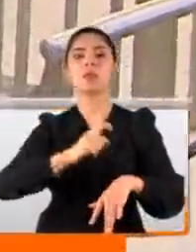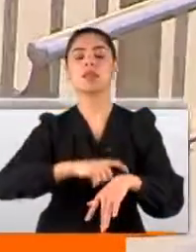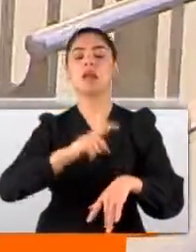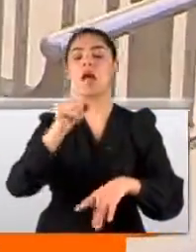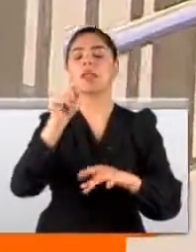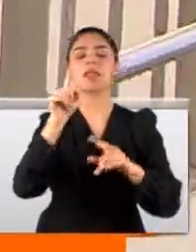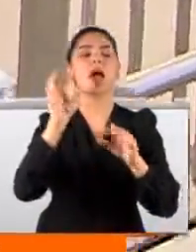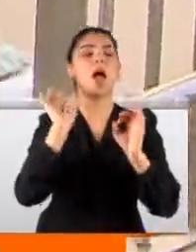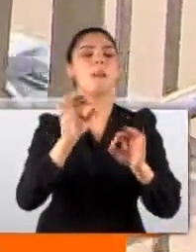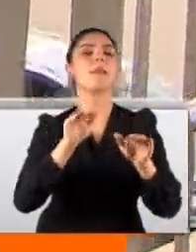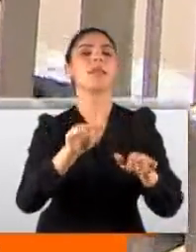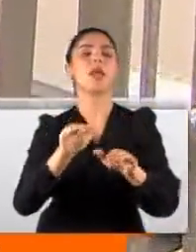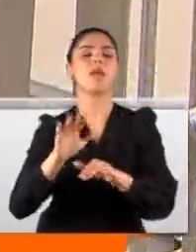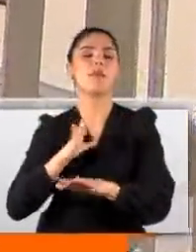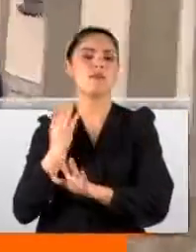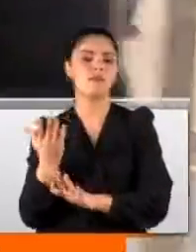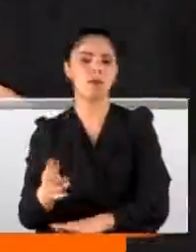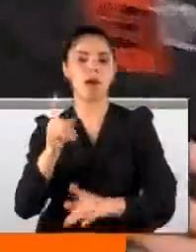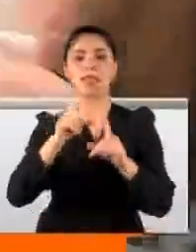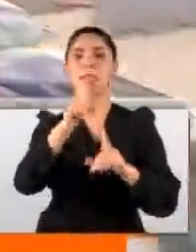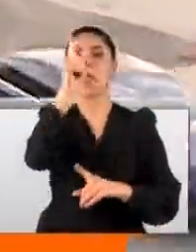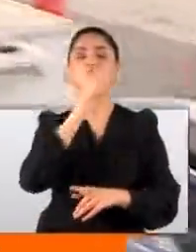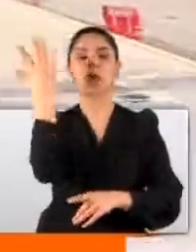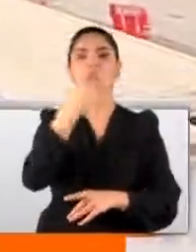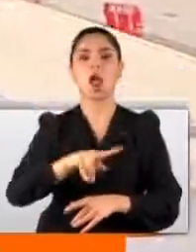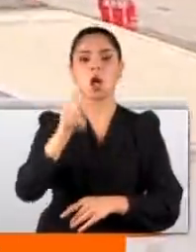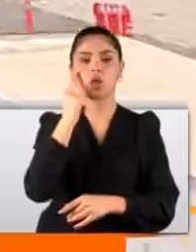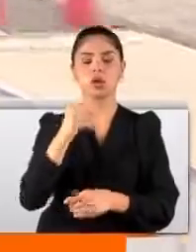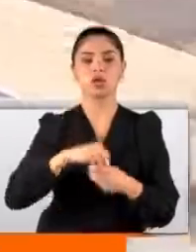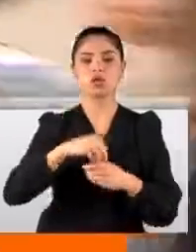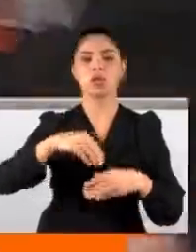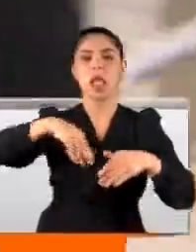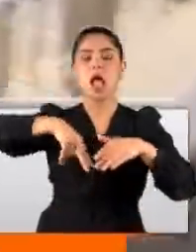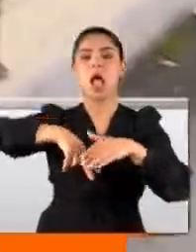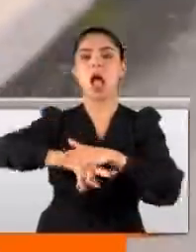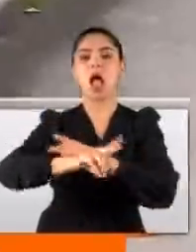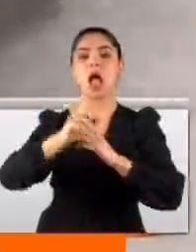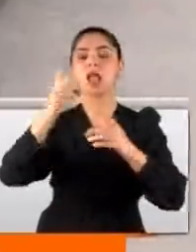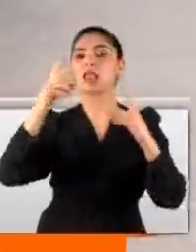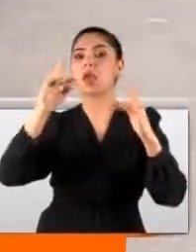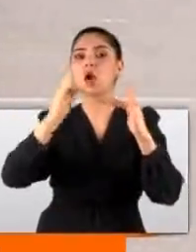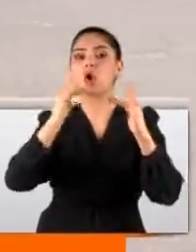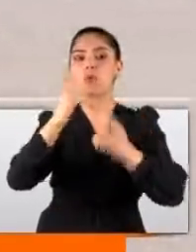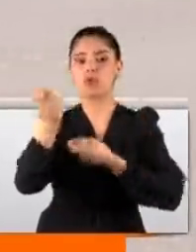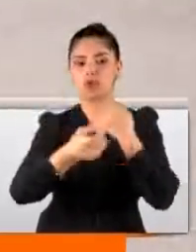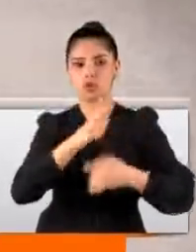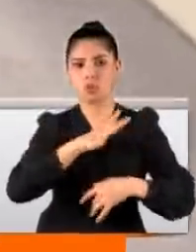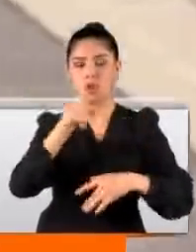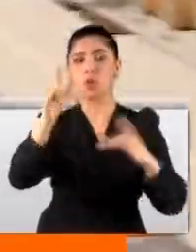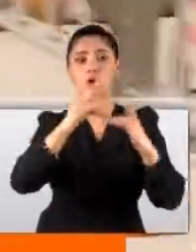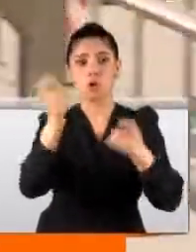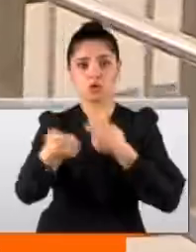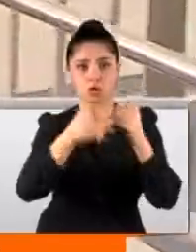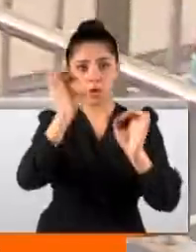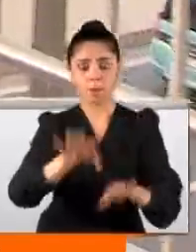gerçek görmezden gelinir gibi D100 karayolu üzerinde alt geçit çalışmaları başladı. İşte o çalışmaların başladığı